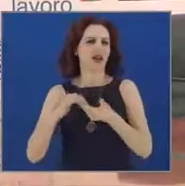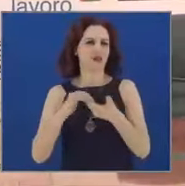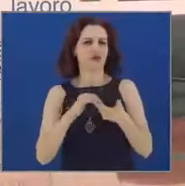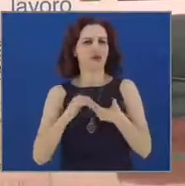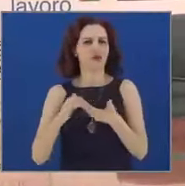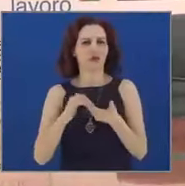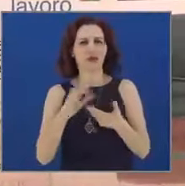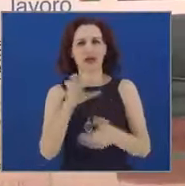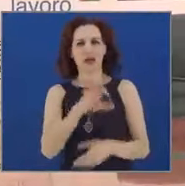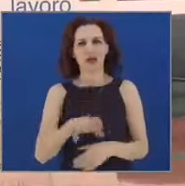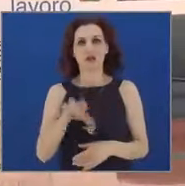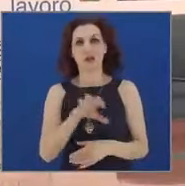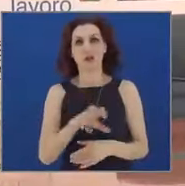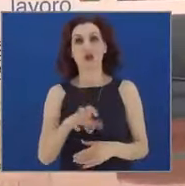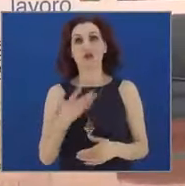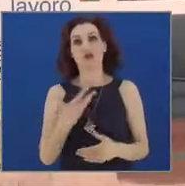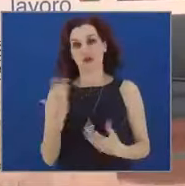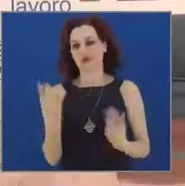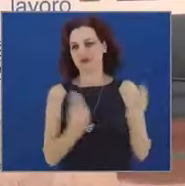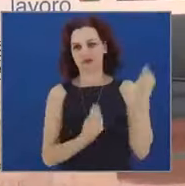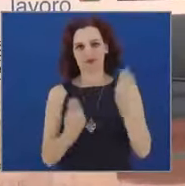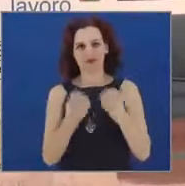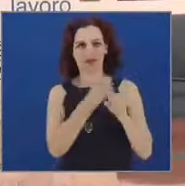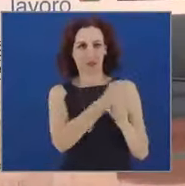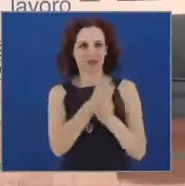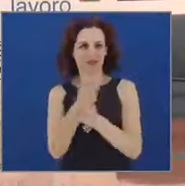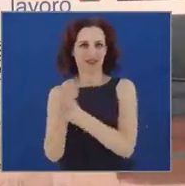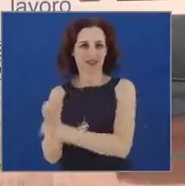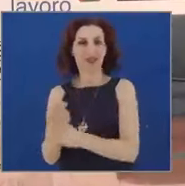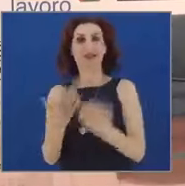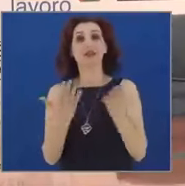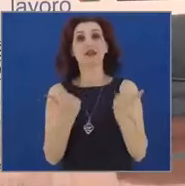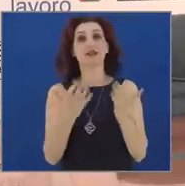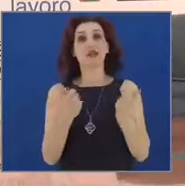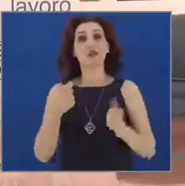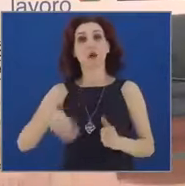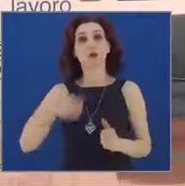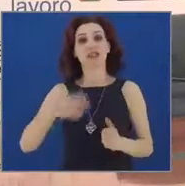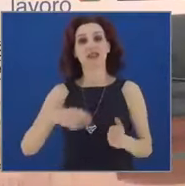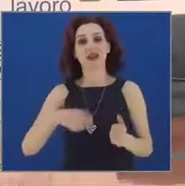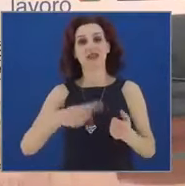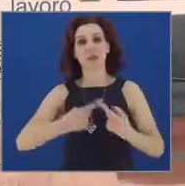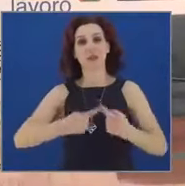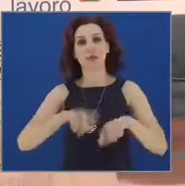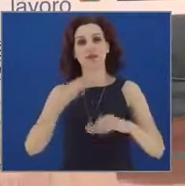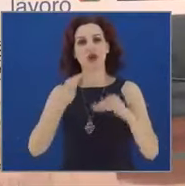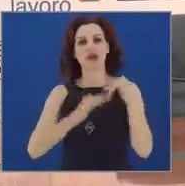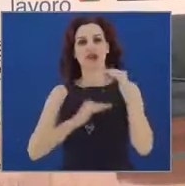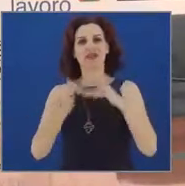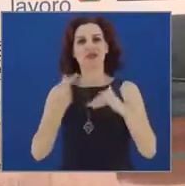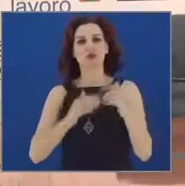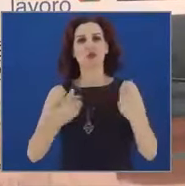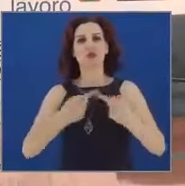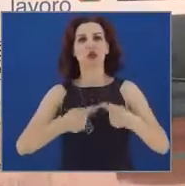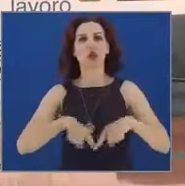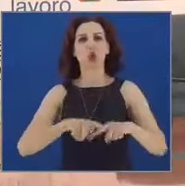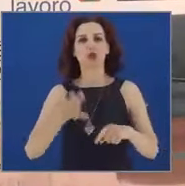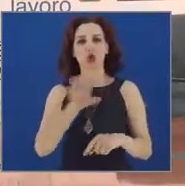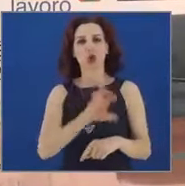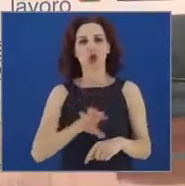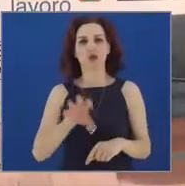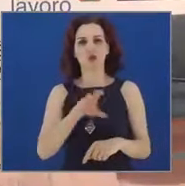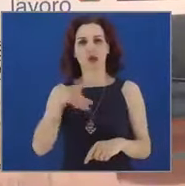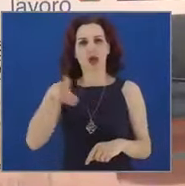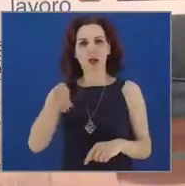qui con rappresentanze e saluto il Presidente della Commissione Infrastrutture del Consiglio Regionale Patanè